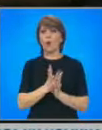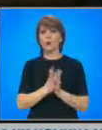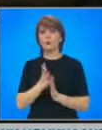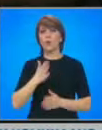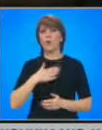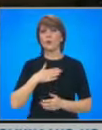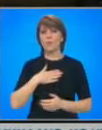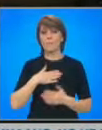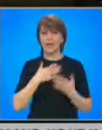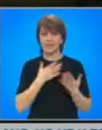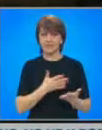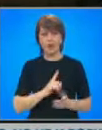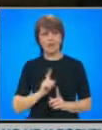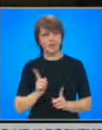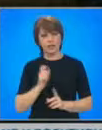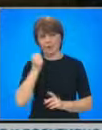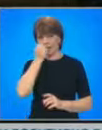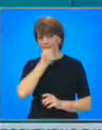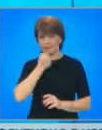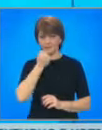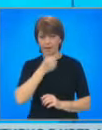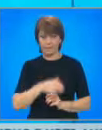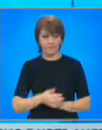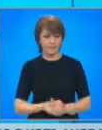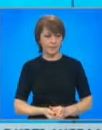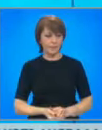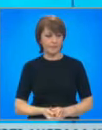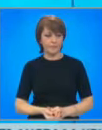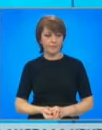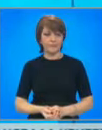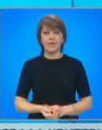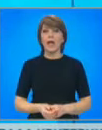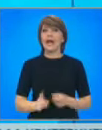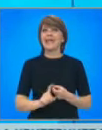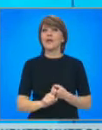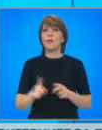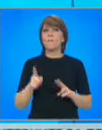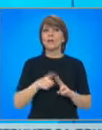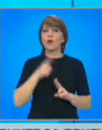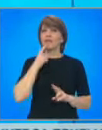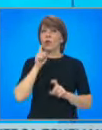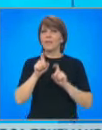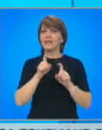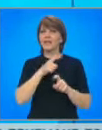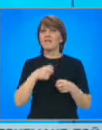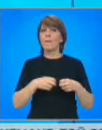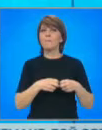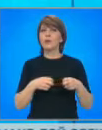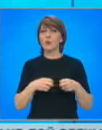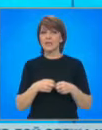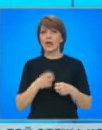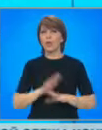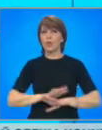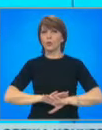с положението на един и друг. Премьерът Кирил Петков коментира в Брюксел готовността ни за